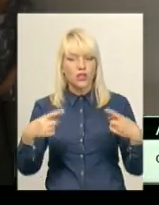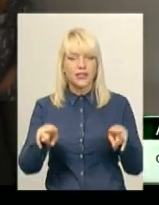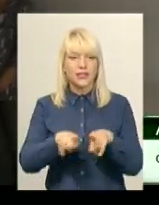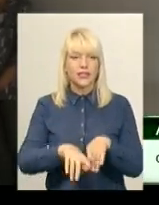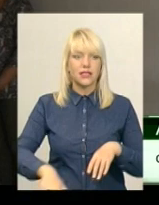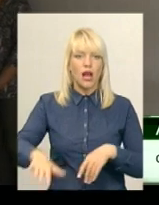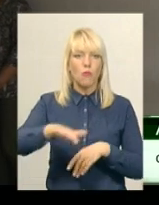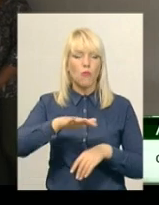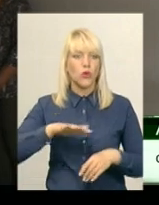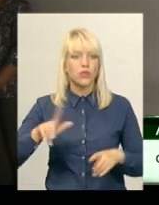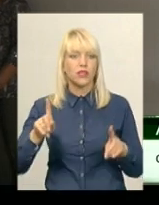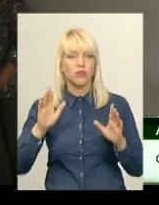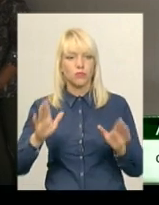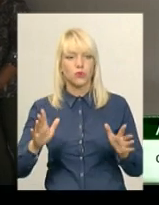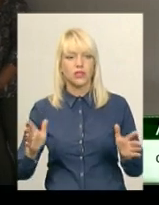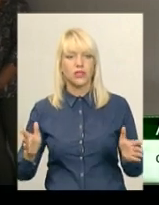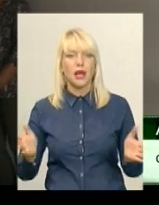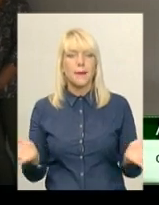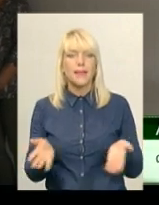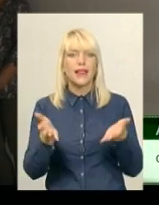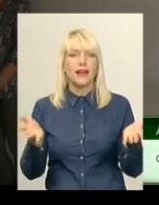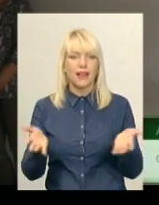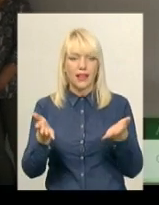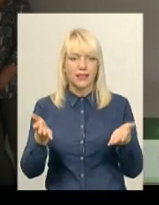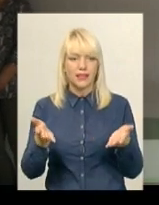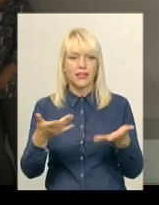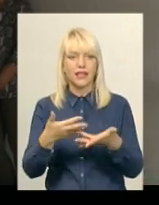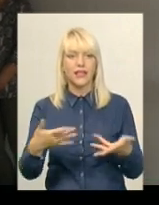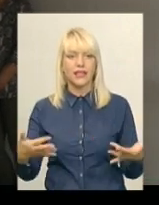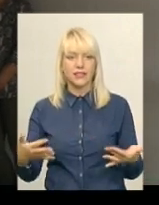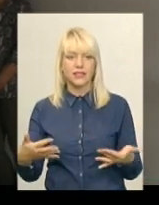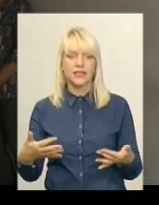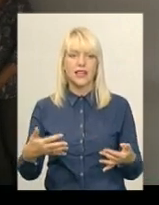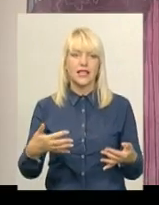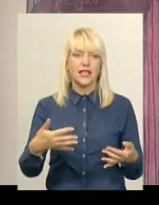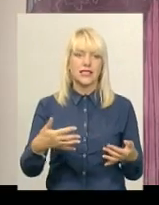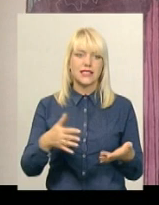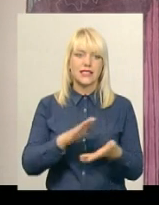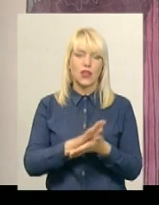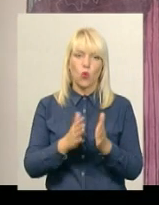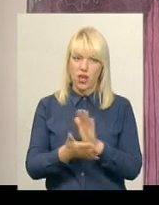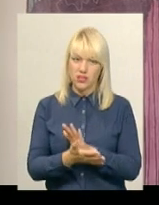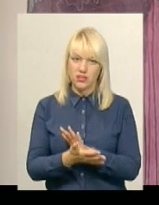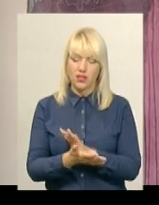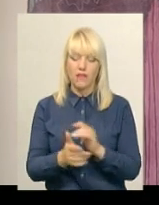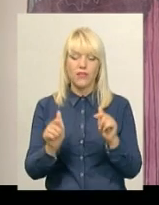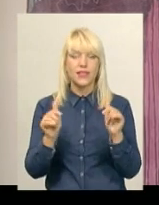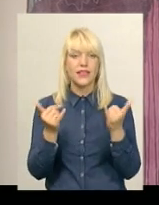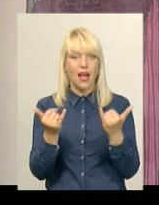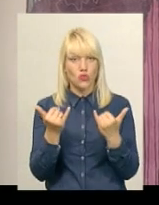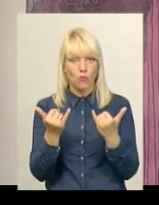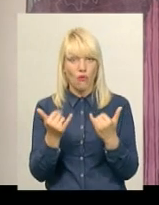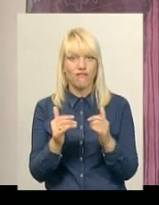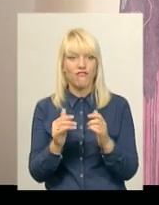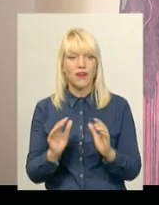буде викликати різні ситуації. В даному випадку тут